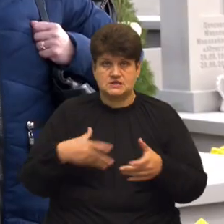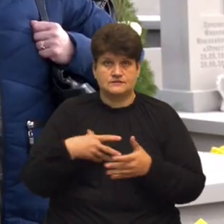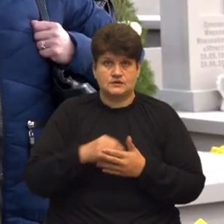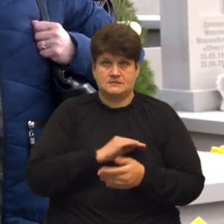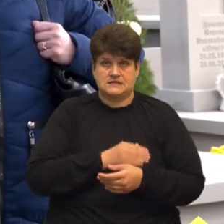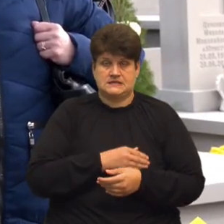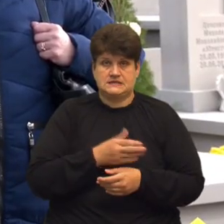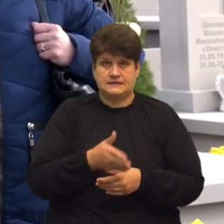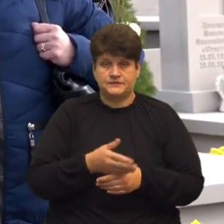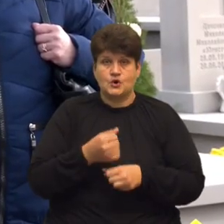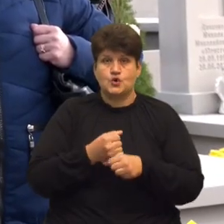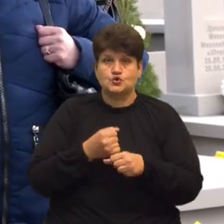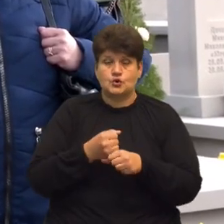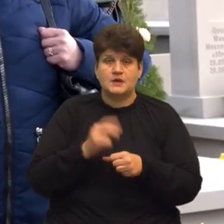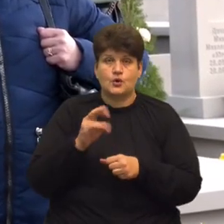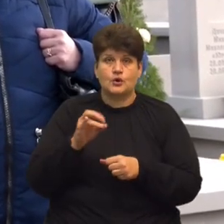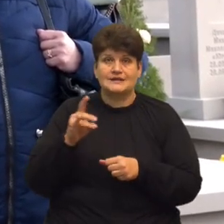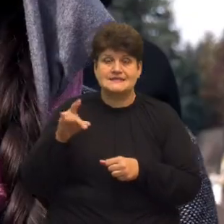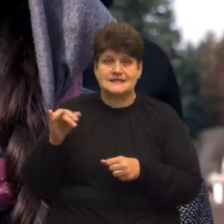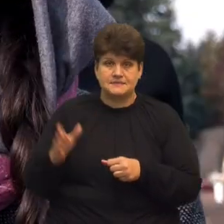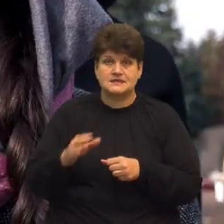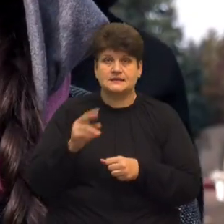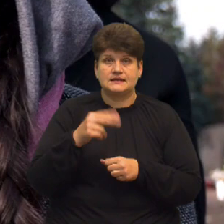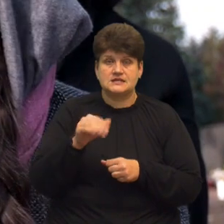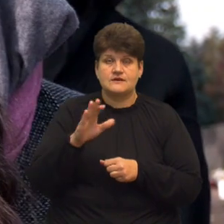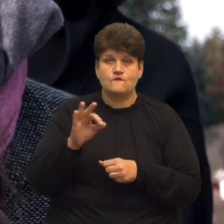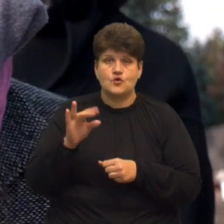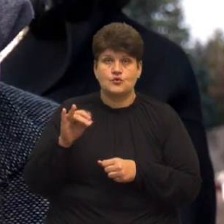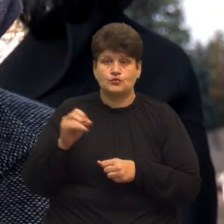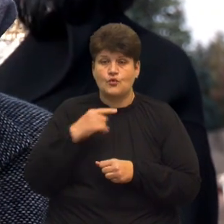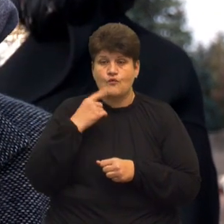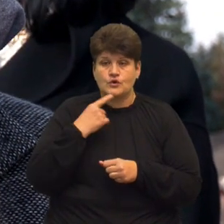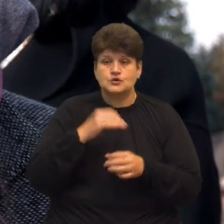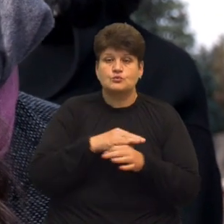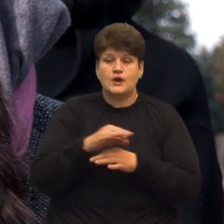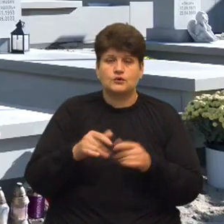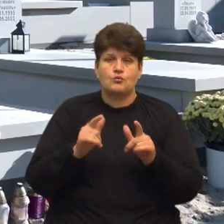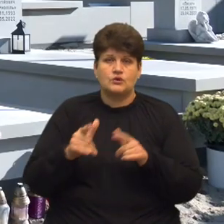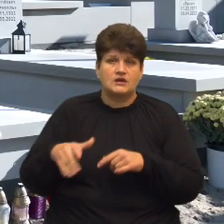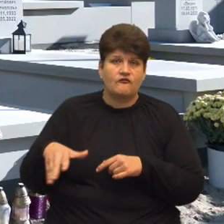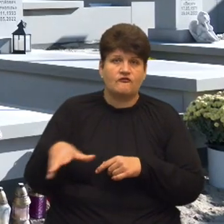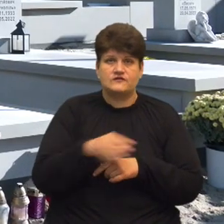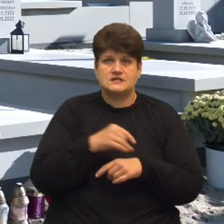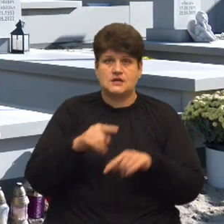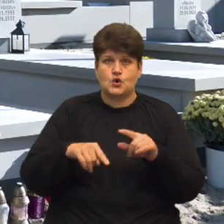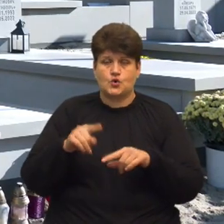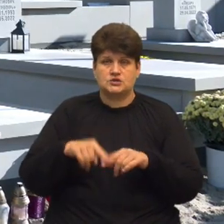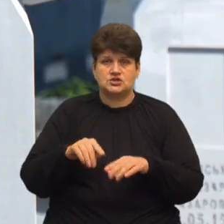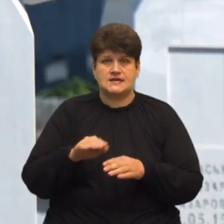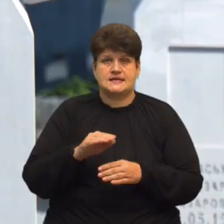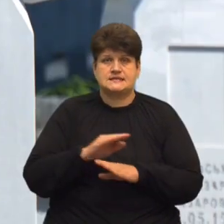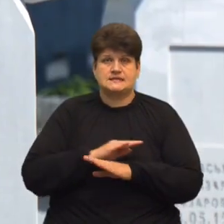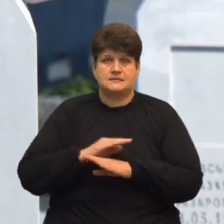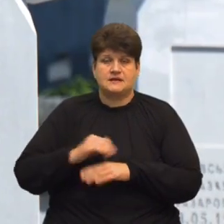Розробниця концепції пантеону героїв Дарця Веретюк каже, із проєктом погодилися усі родичі загиблих військових з Тернополя,